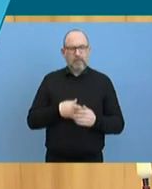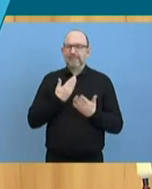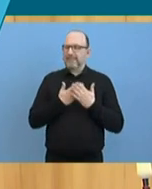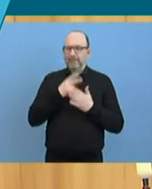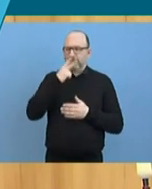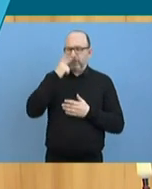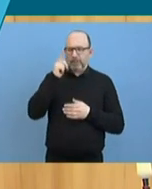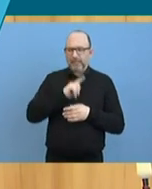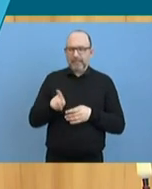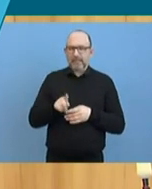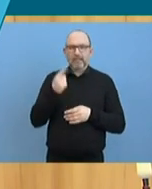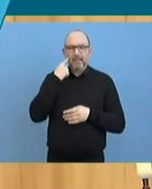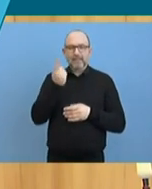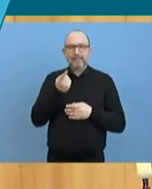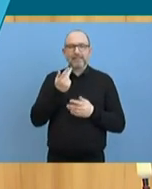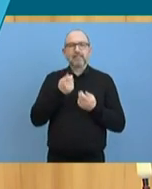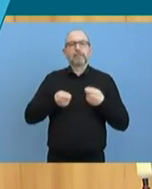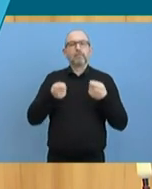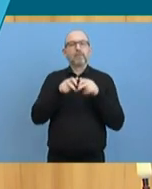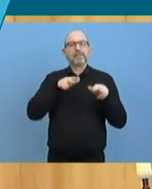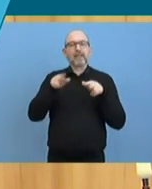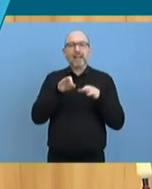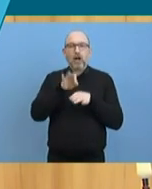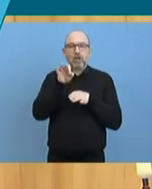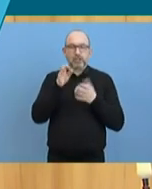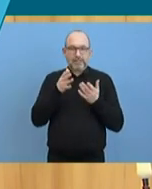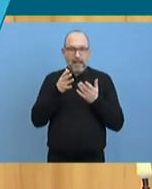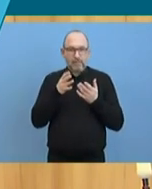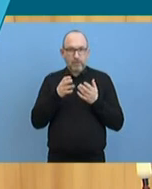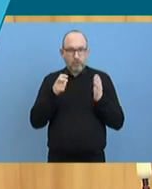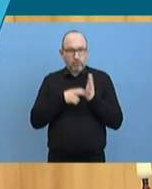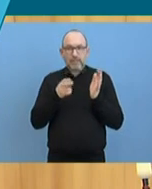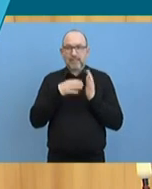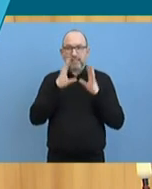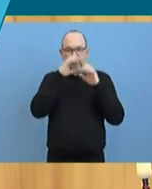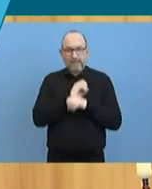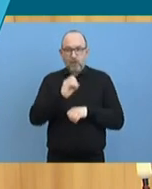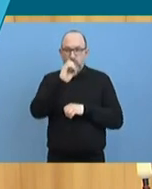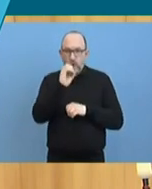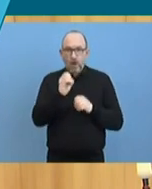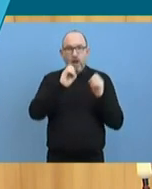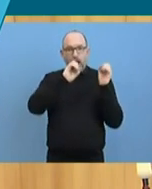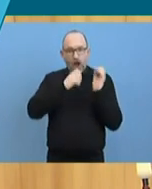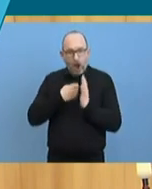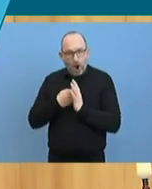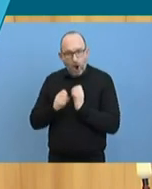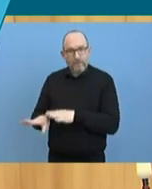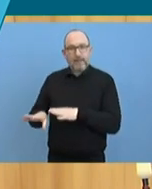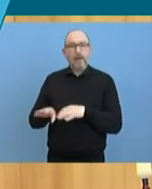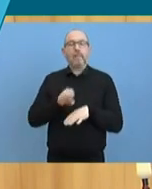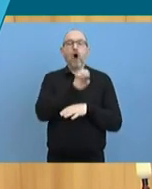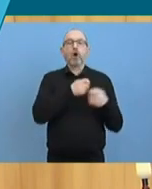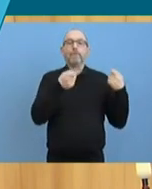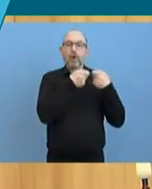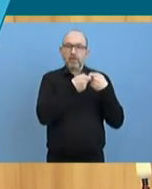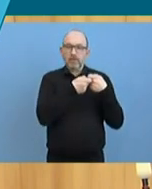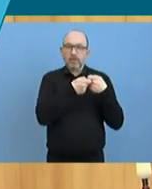jetzigen Ausnahmezustand schwer genug, um die schwarze Null aufzugeben? Bei den Euro-Bonds behält sie aber